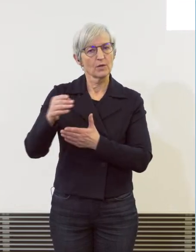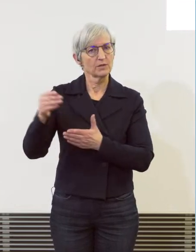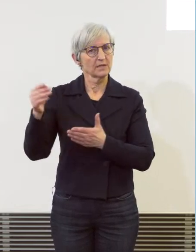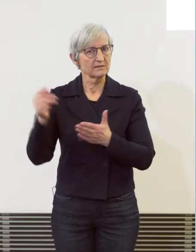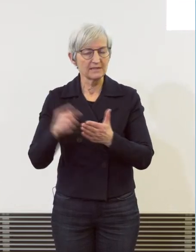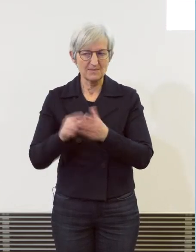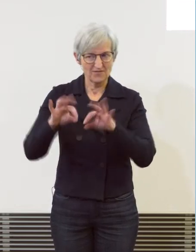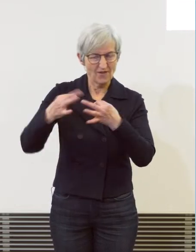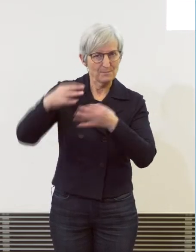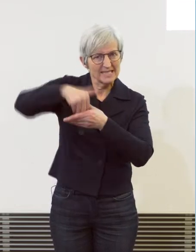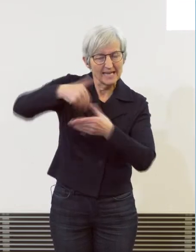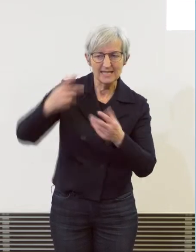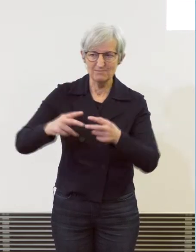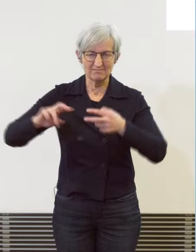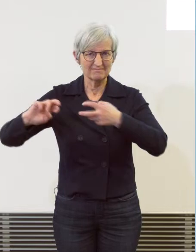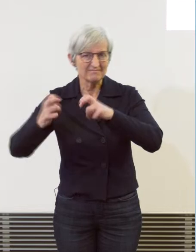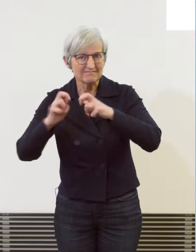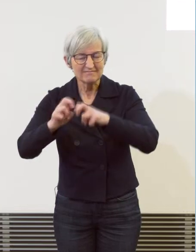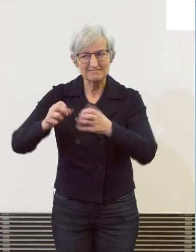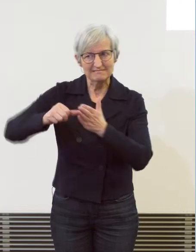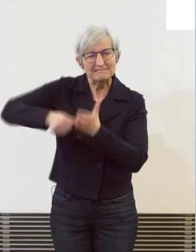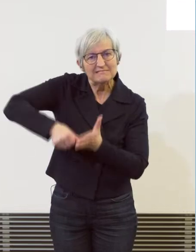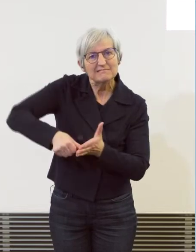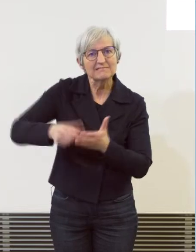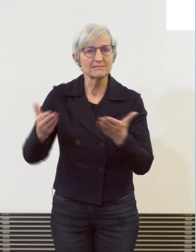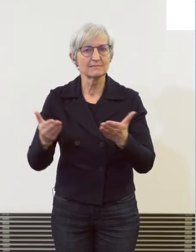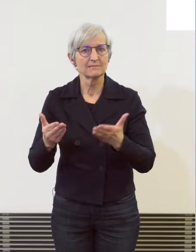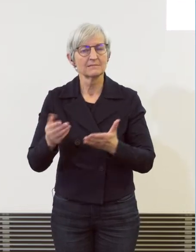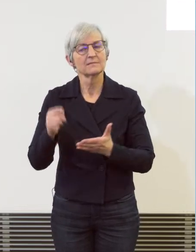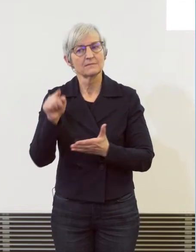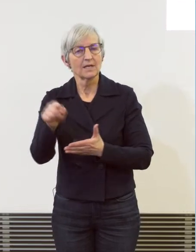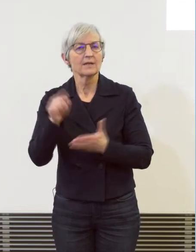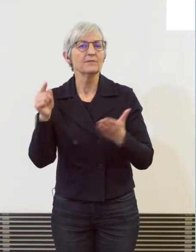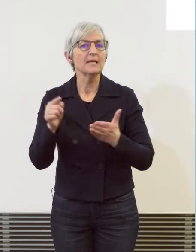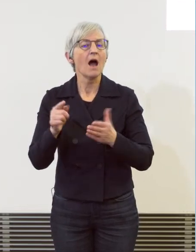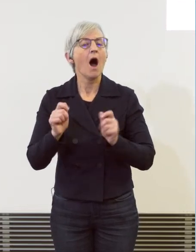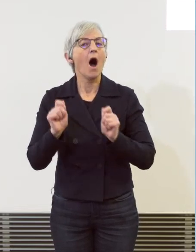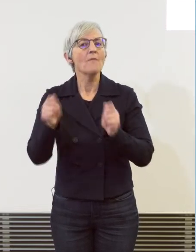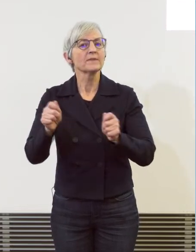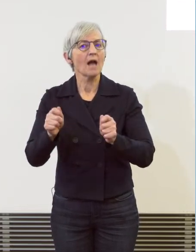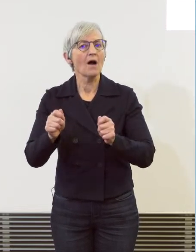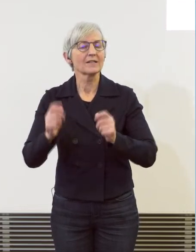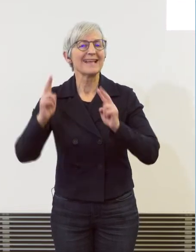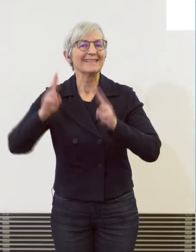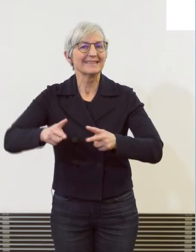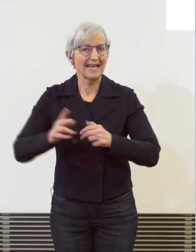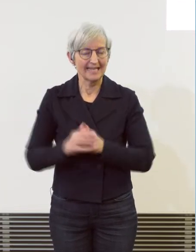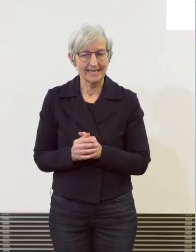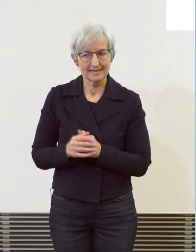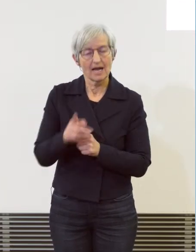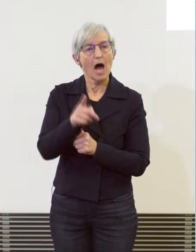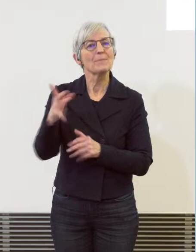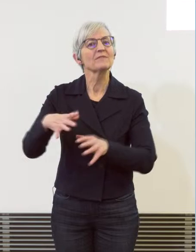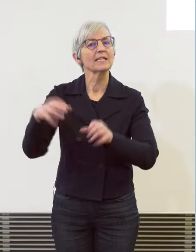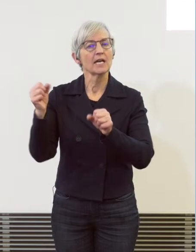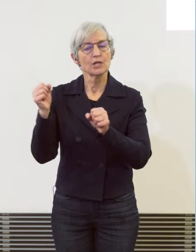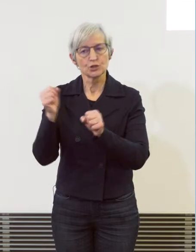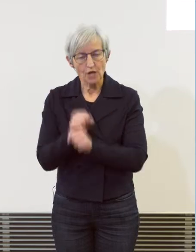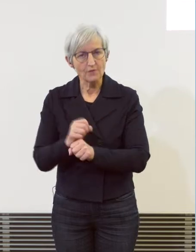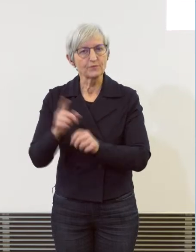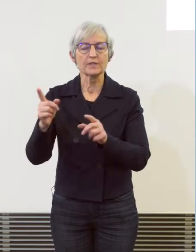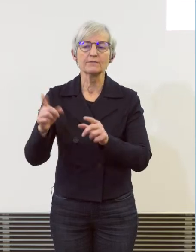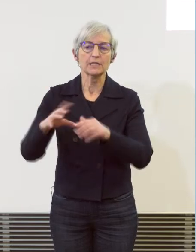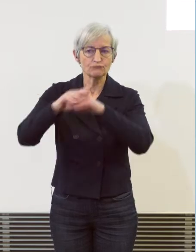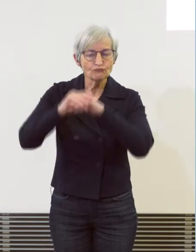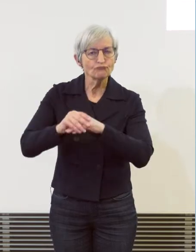Sache kann friedlich oder einigermassen friedlich beigelegt werden, gibt es keine Strafverfahren, damit auch kein Straftatbestand. Was